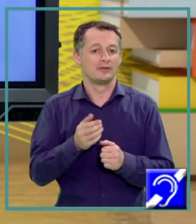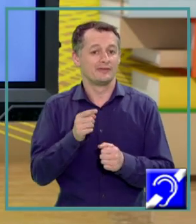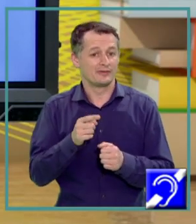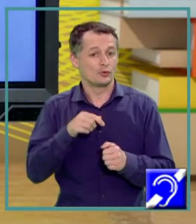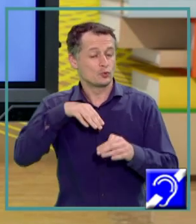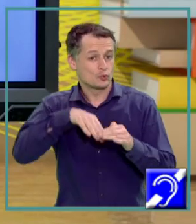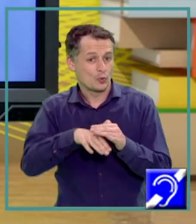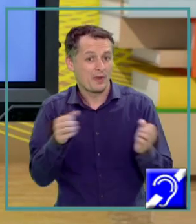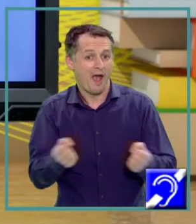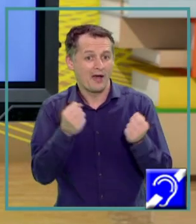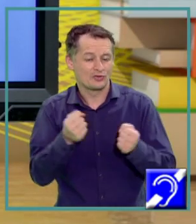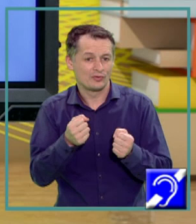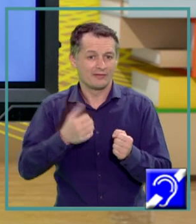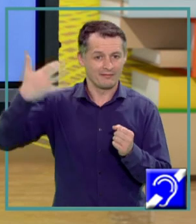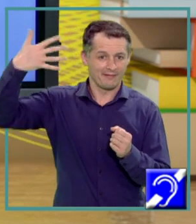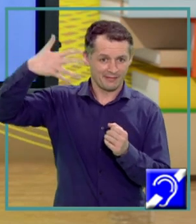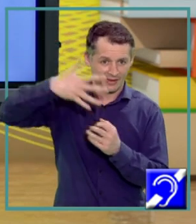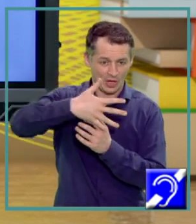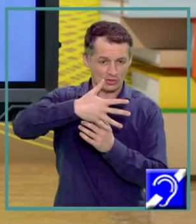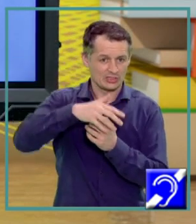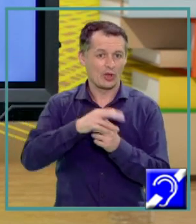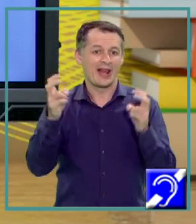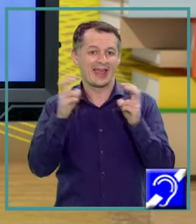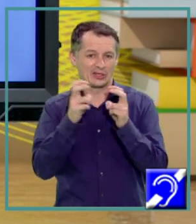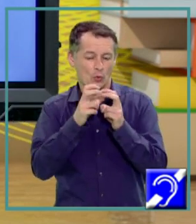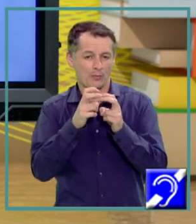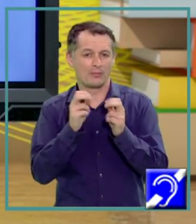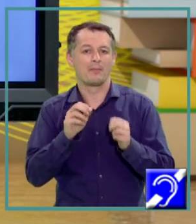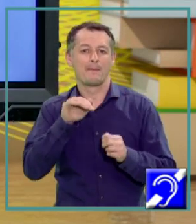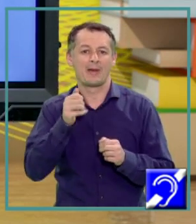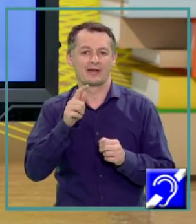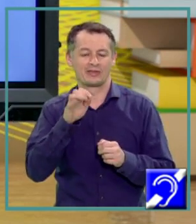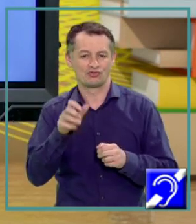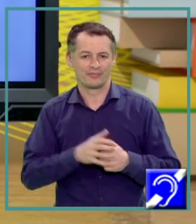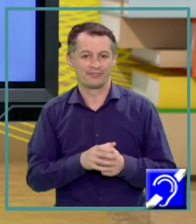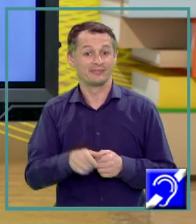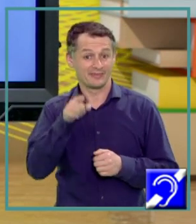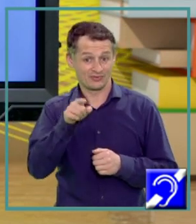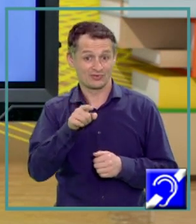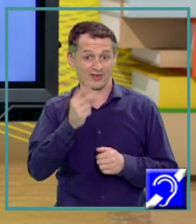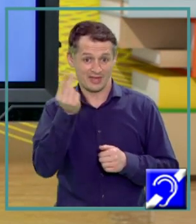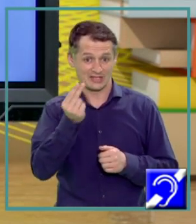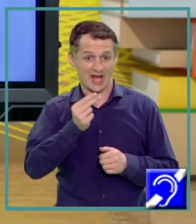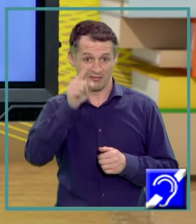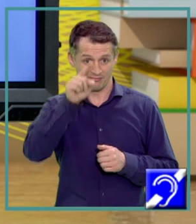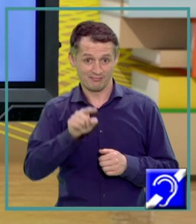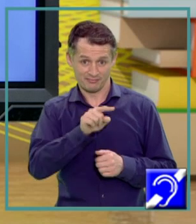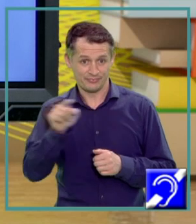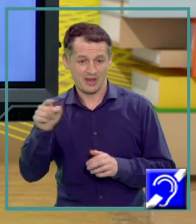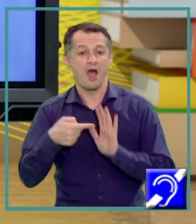acțiunea radiațiilor electromagnetice. În acest grafic am